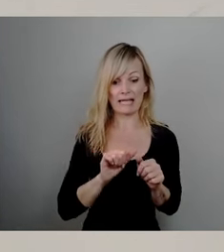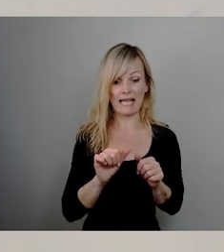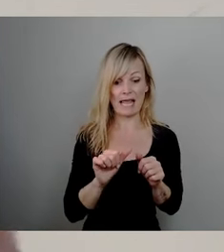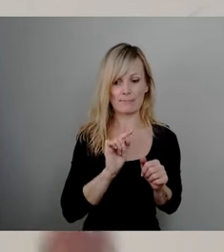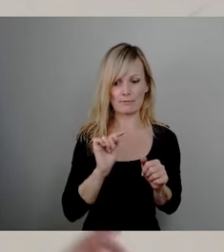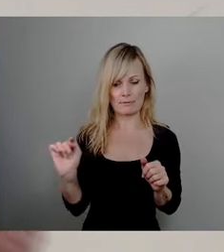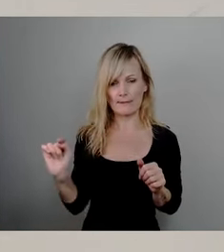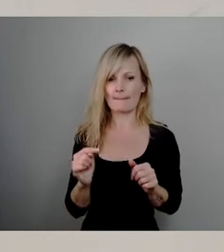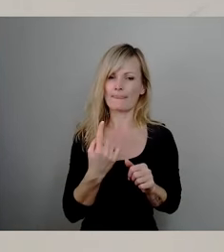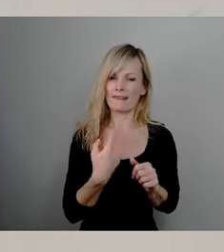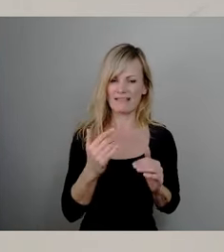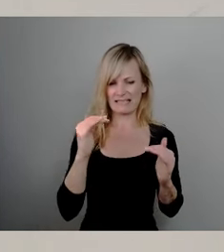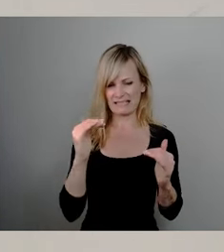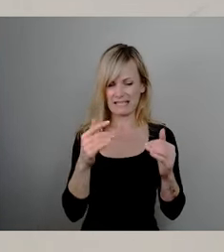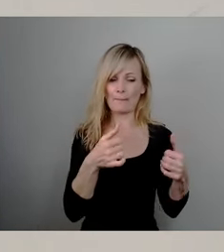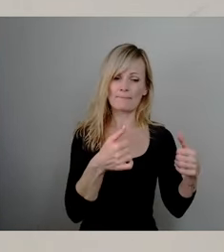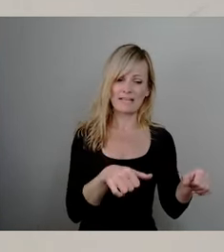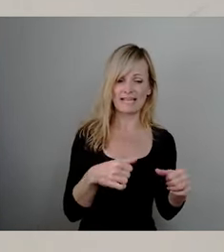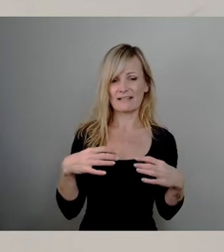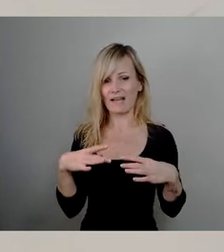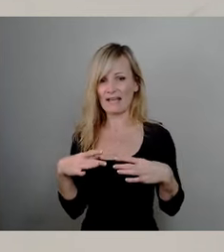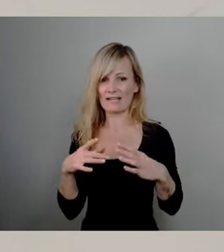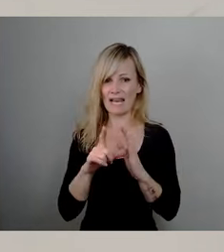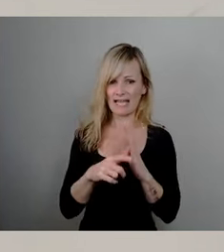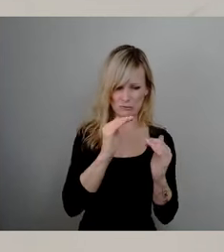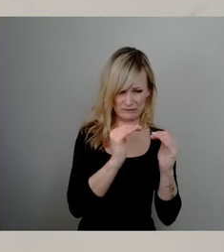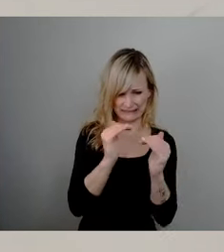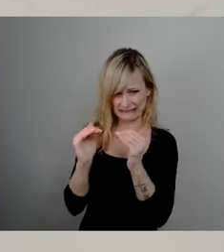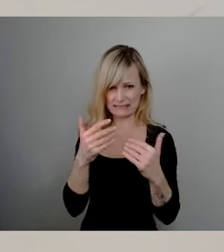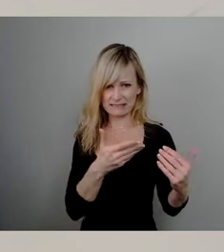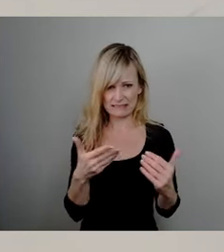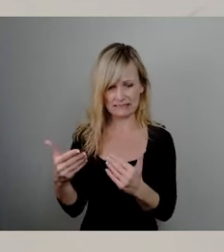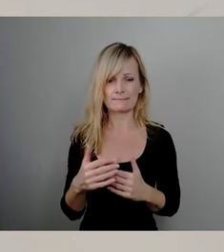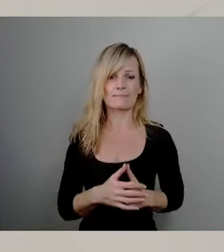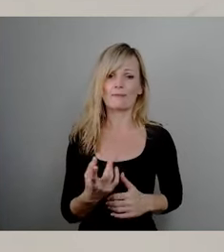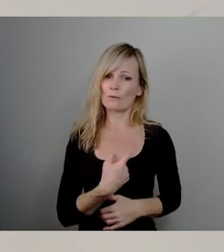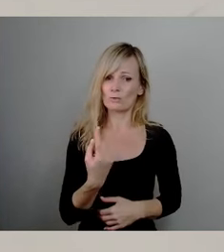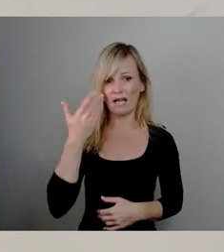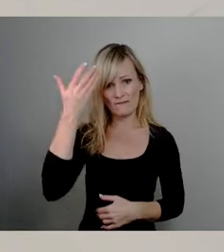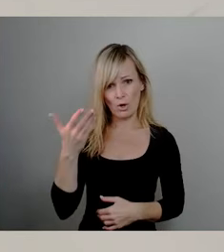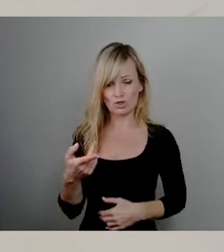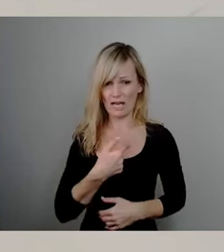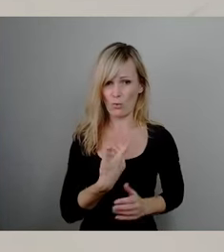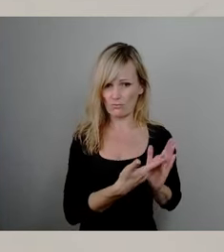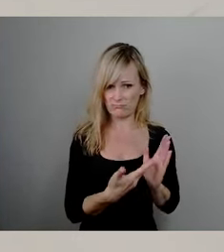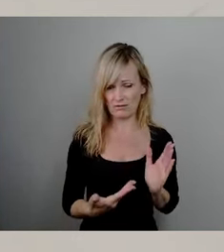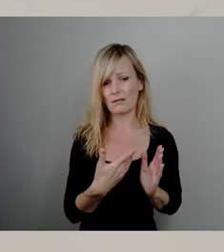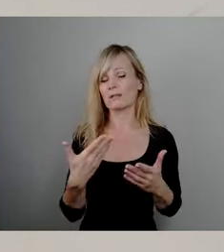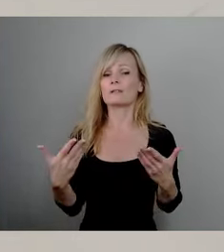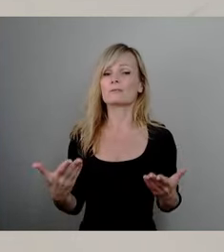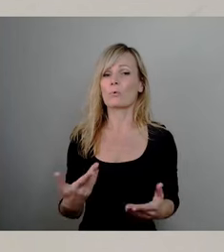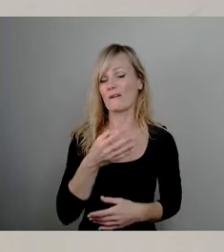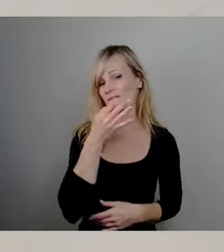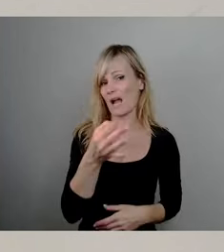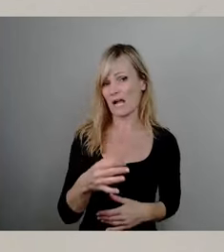kaskadieren zwischen Pflicht und freiwilligen Leistungen. Die Vorstellung, die wir haben, das ist jetzt die Frage